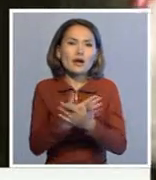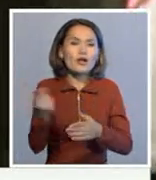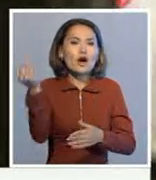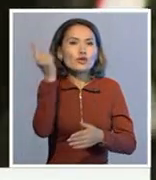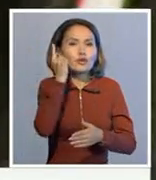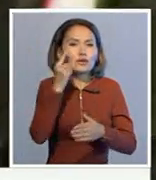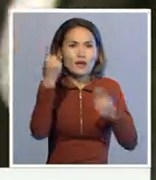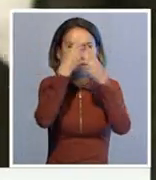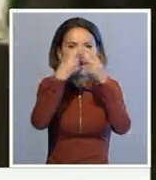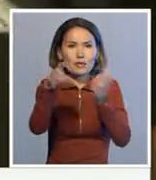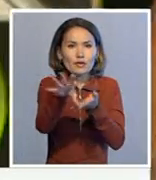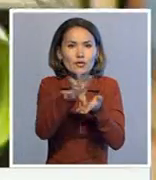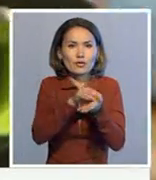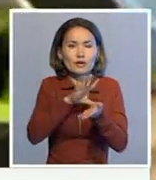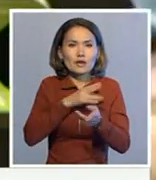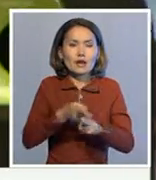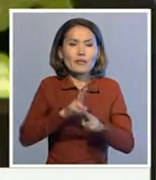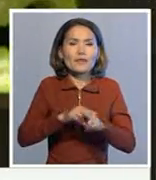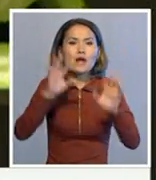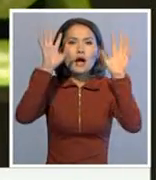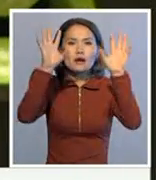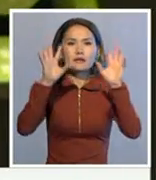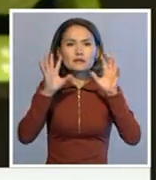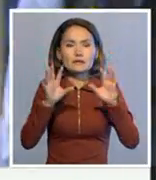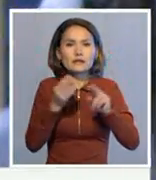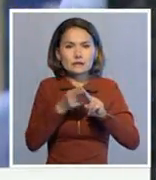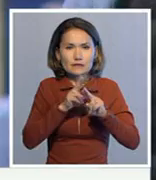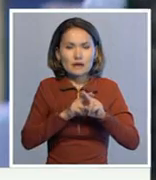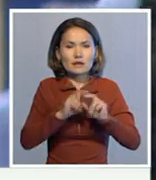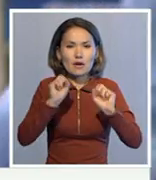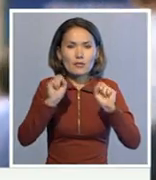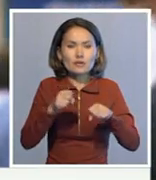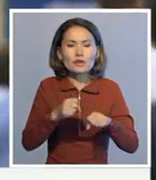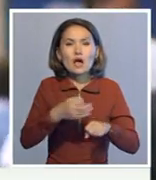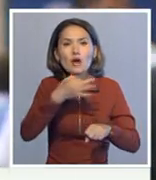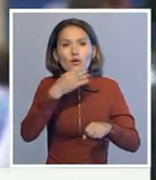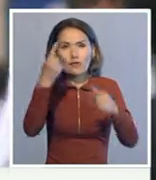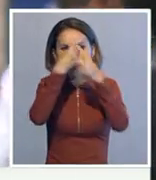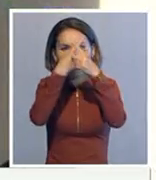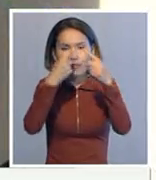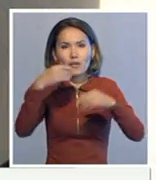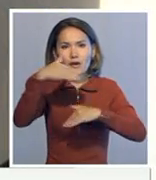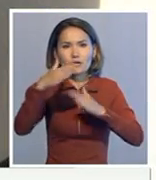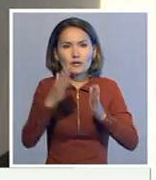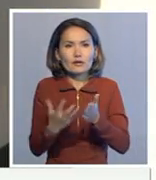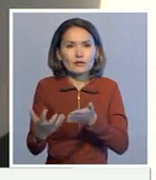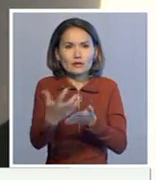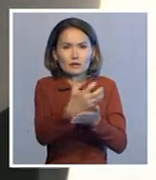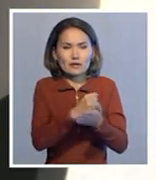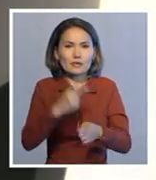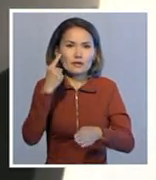жинаған. Білу көкілдері компанияларға заңсыз түрді кез келген адам туралы мәлімет жинайтын қоқыш жашықтерді қолдануға түйім салды.